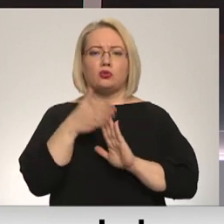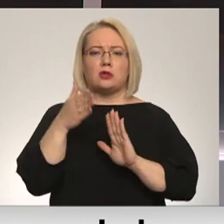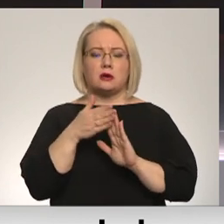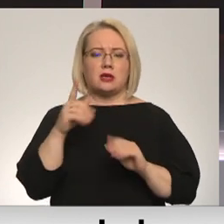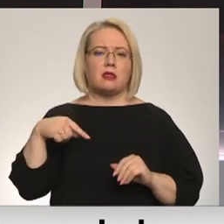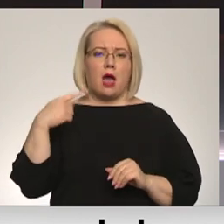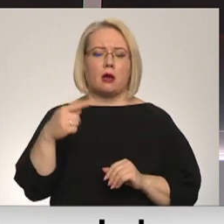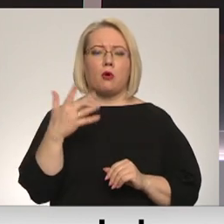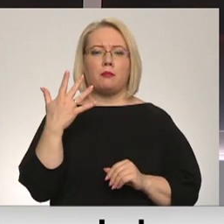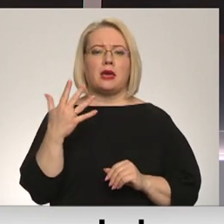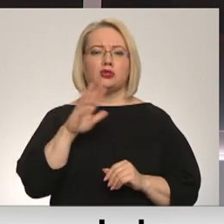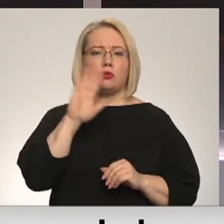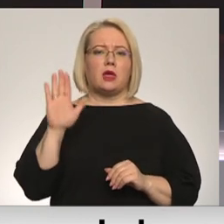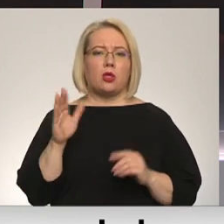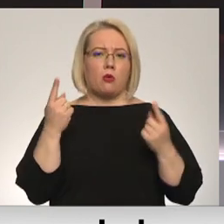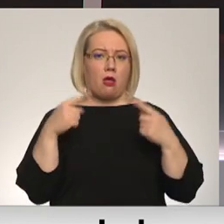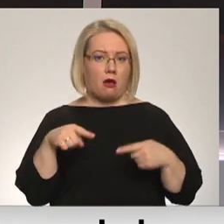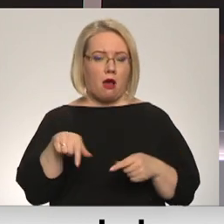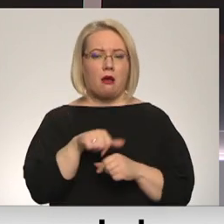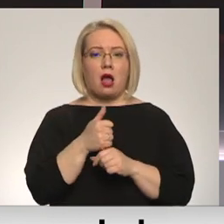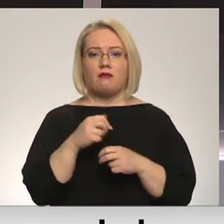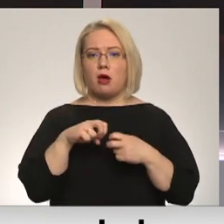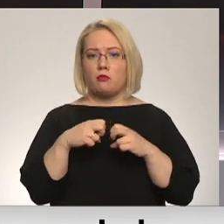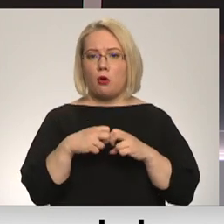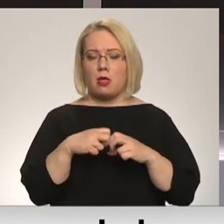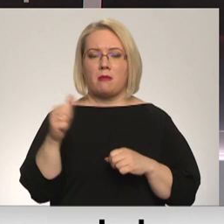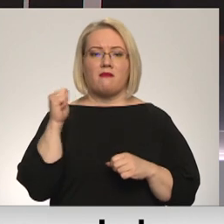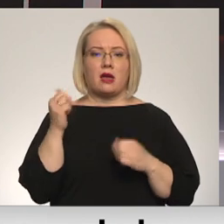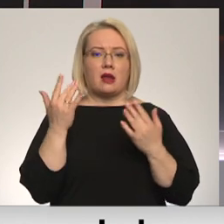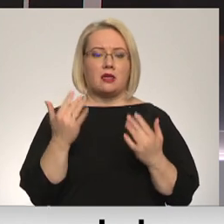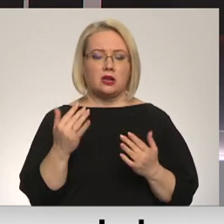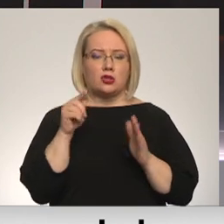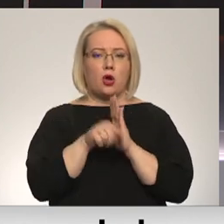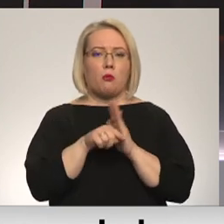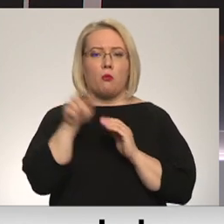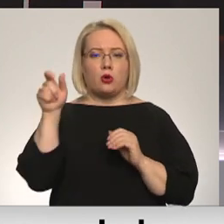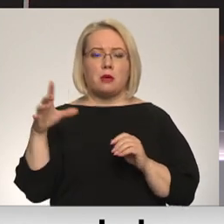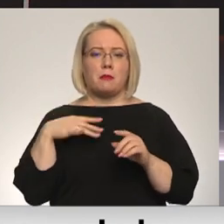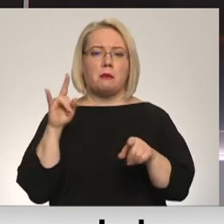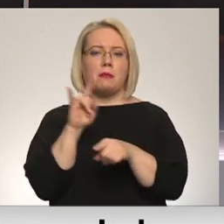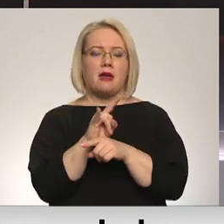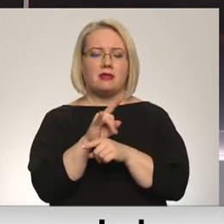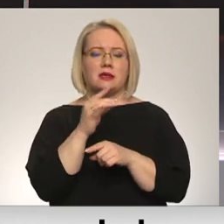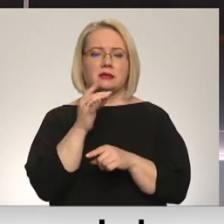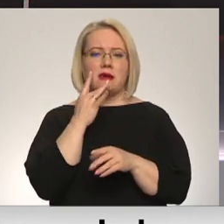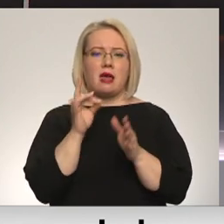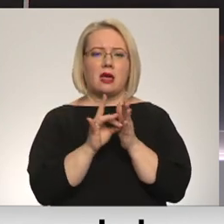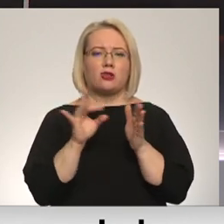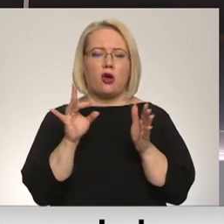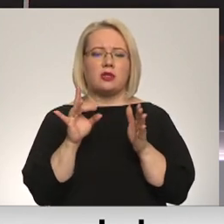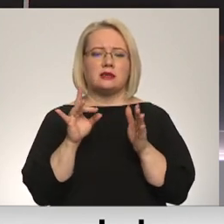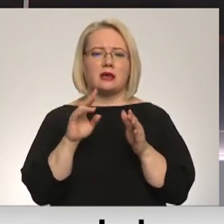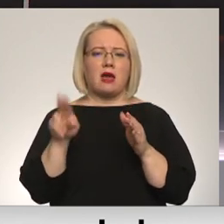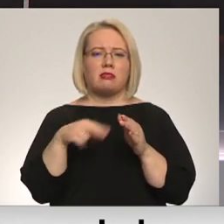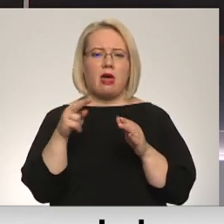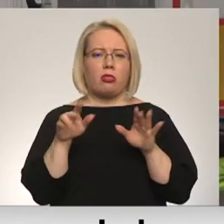piecu dienu laikā, jo galvenā problēma vakarā atrisināta. Muitnieks bija pievīlūs elektroniskā muitas datu apstrādes